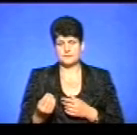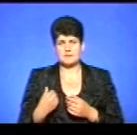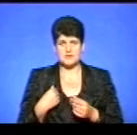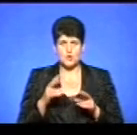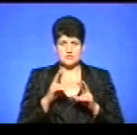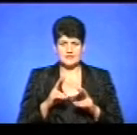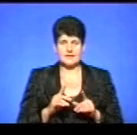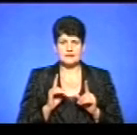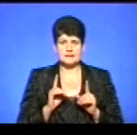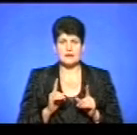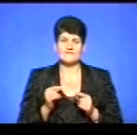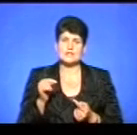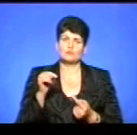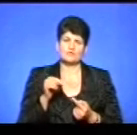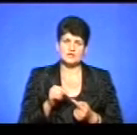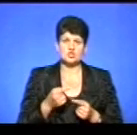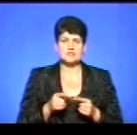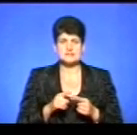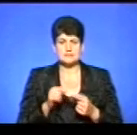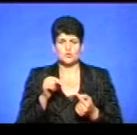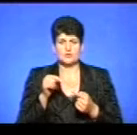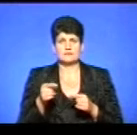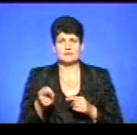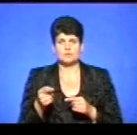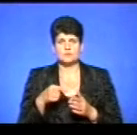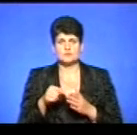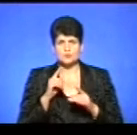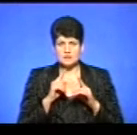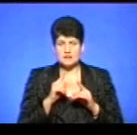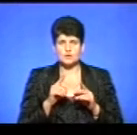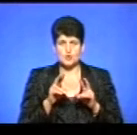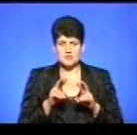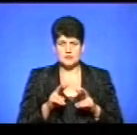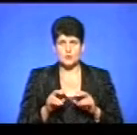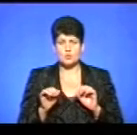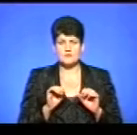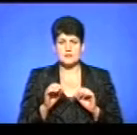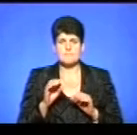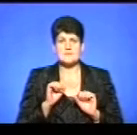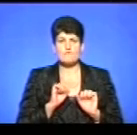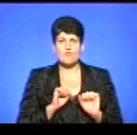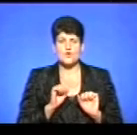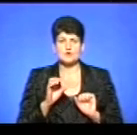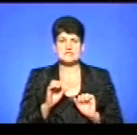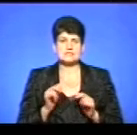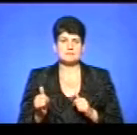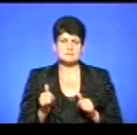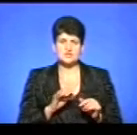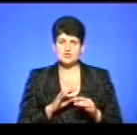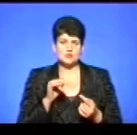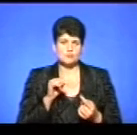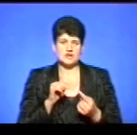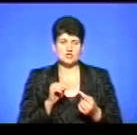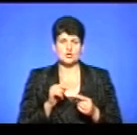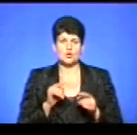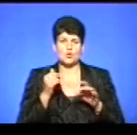ми розглядаємо на відповідність, по-перше, чи це компетенція Тернопільської міської ради, вона розглядається управлінням правового забезпечення, чи не суперечить Конституції